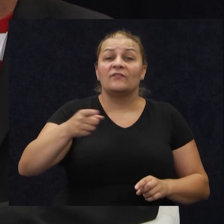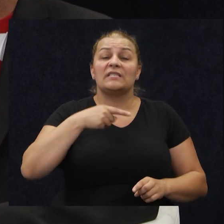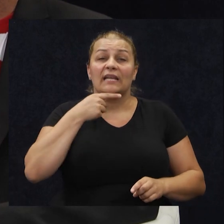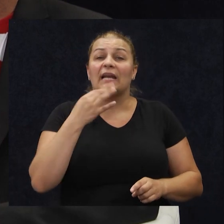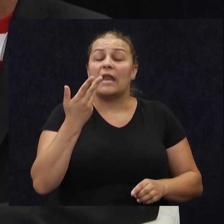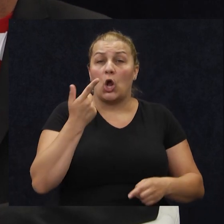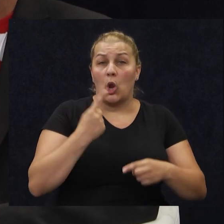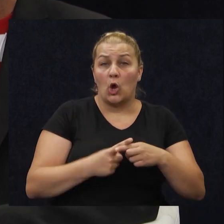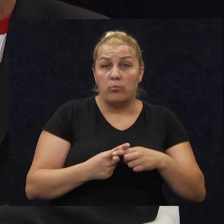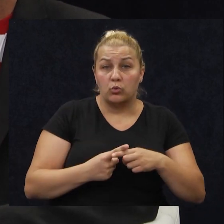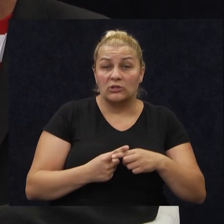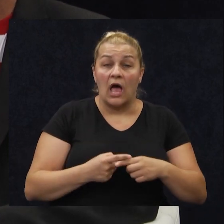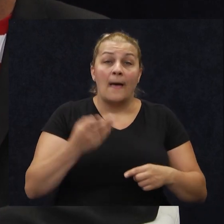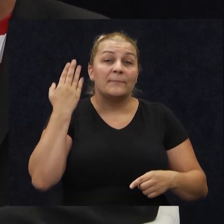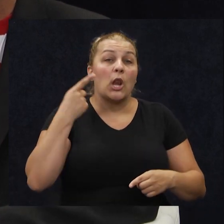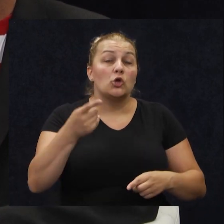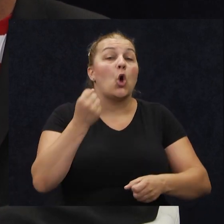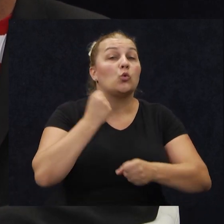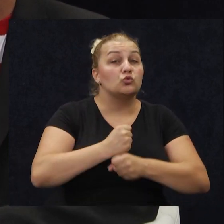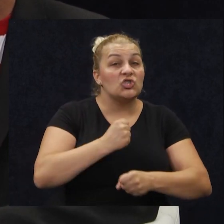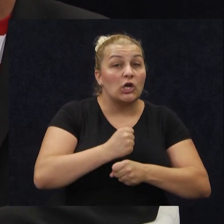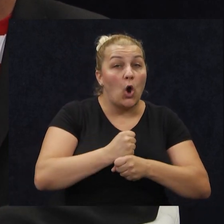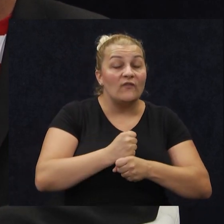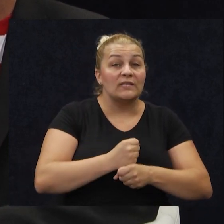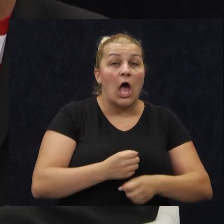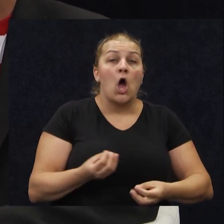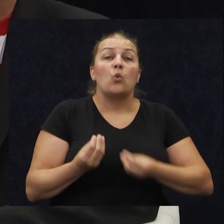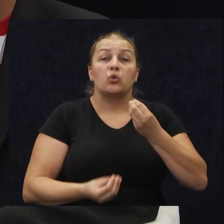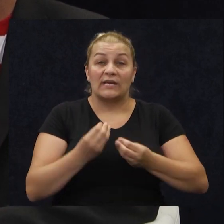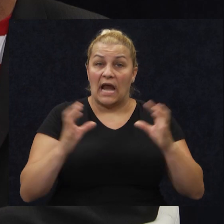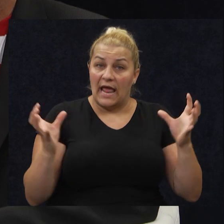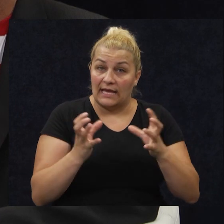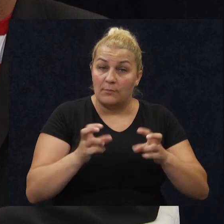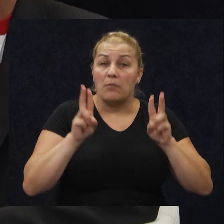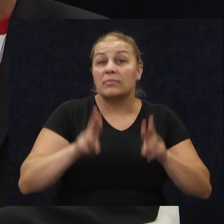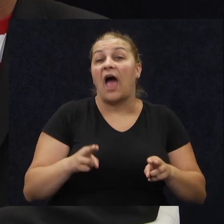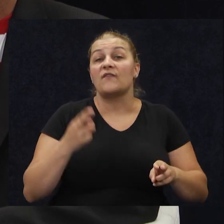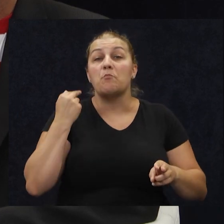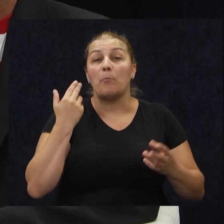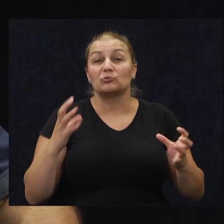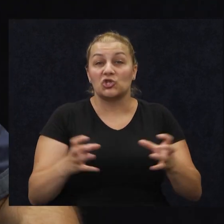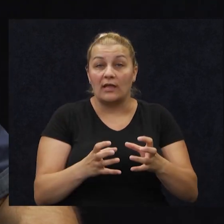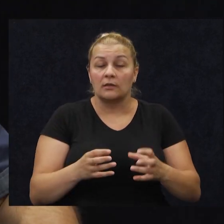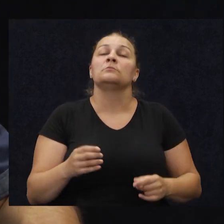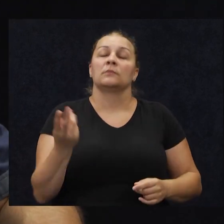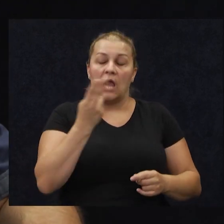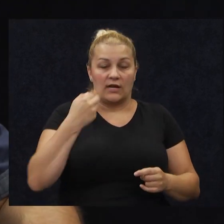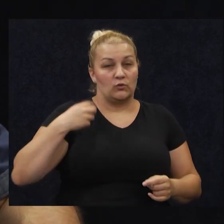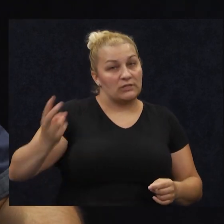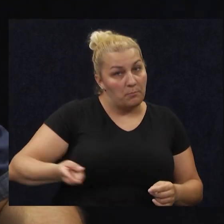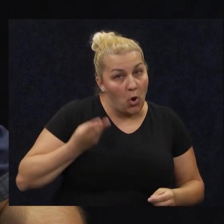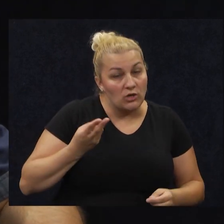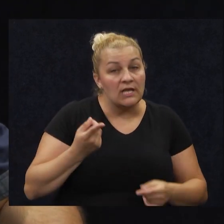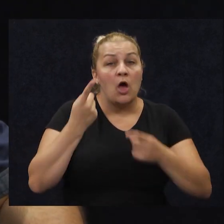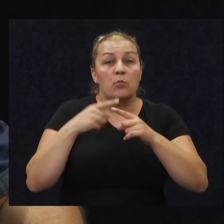navrata, bilo je to učinkovita, uigrana ekipa, prava momša. Naravno da sam ponosan, najviše na